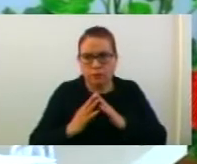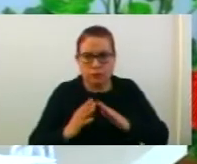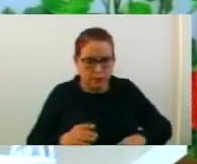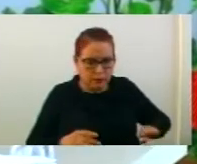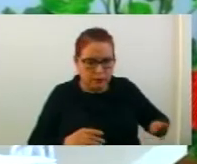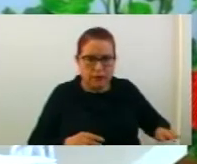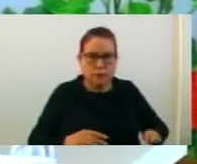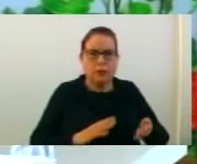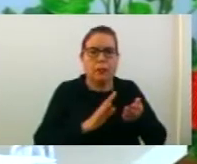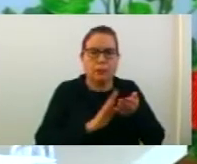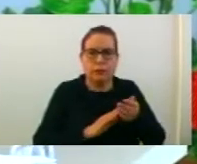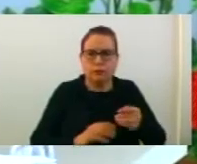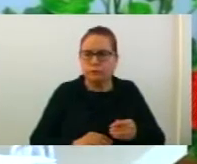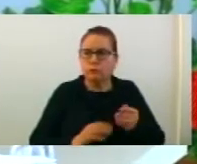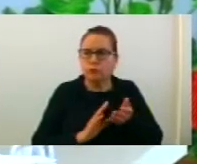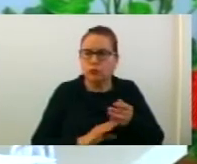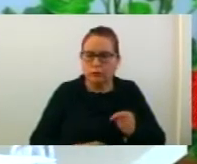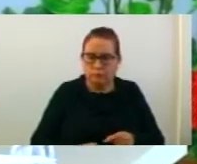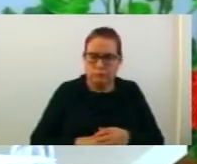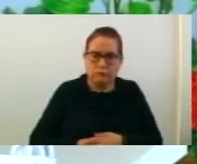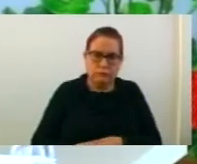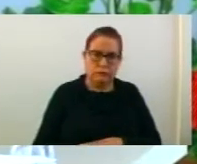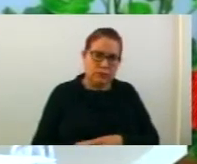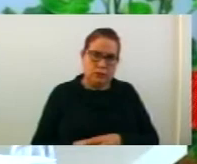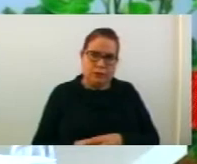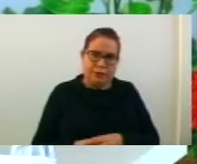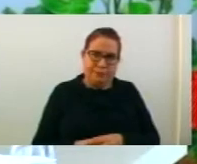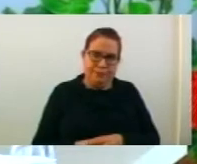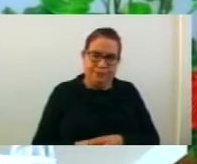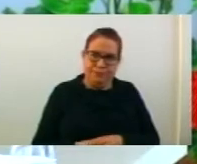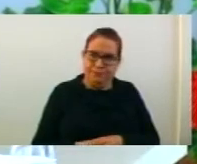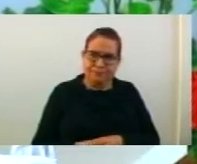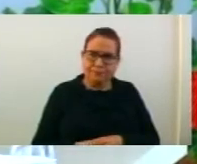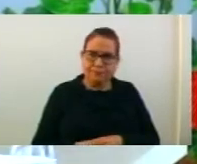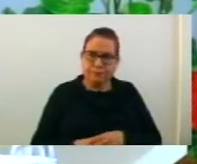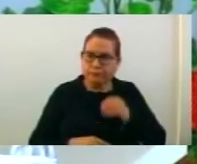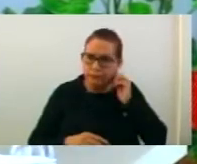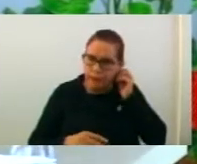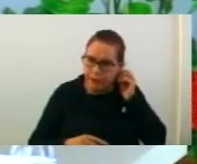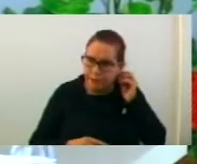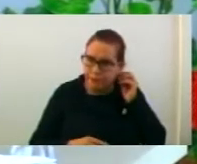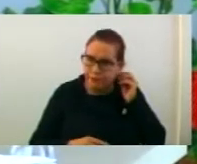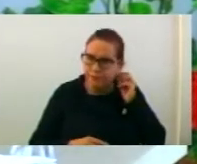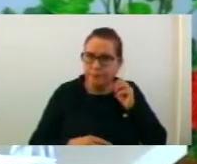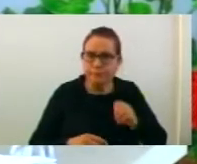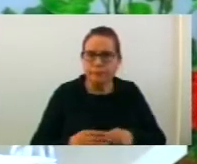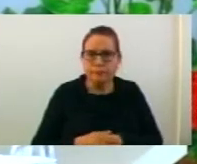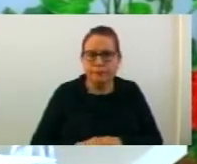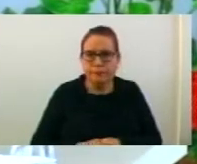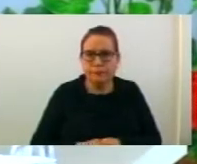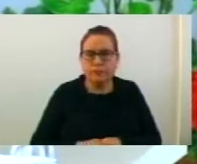Благојанков Мучите от Струмица. Брой 2, кроз сртичка 23, кроз 4, от 31, 2018 годна.